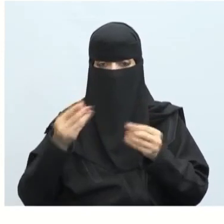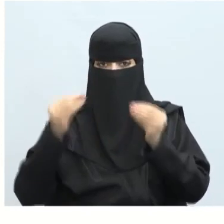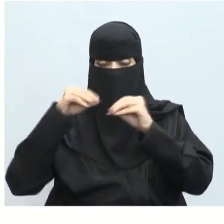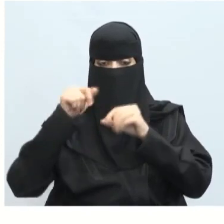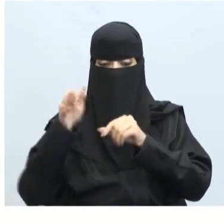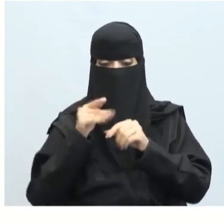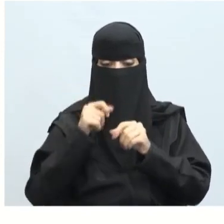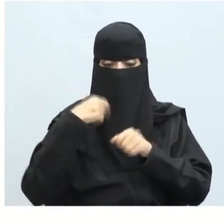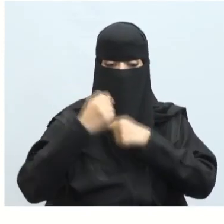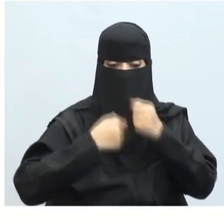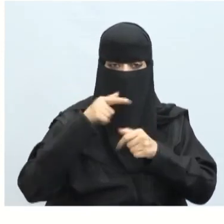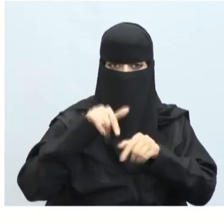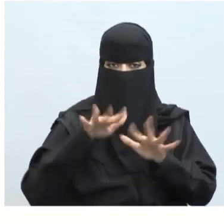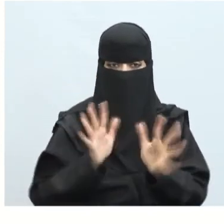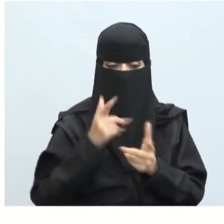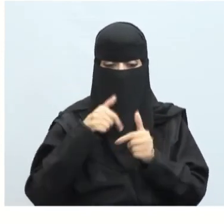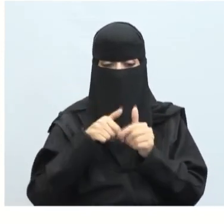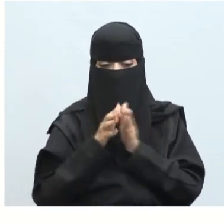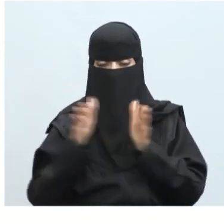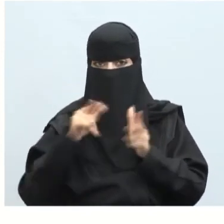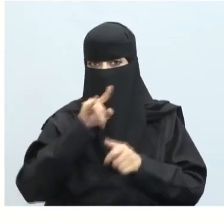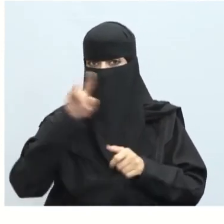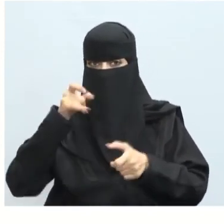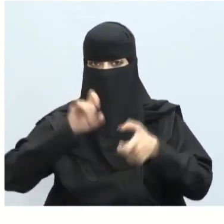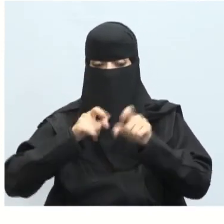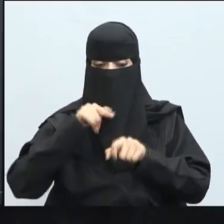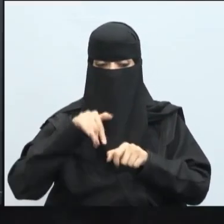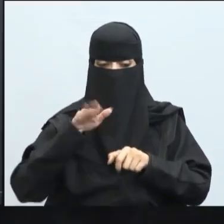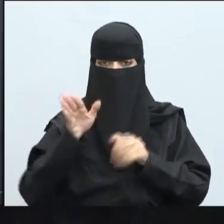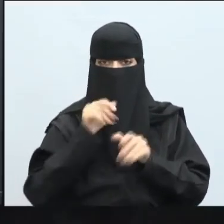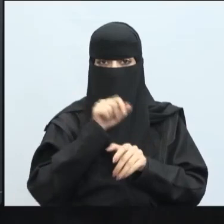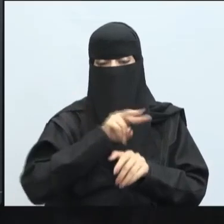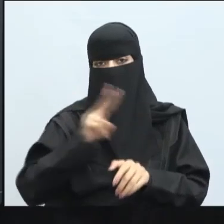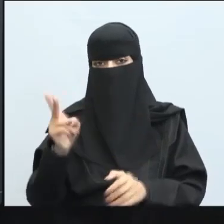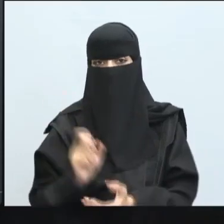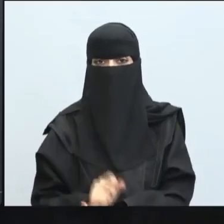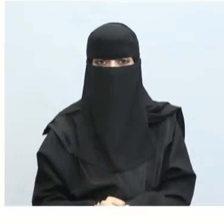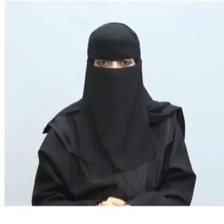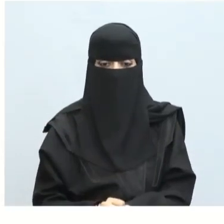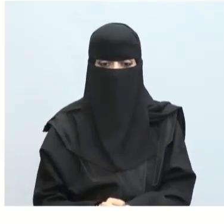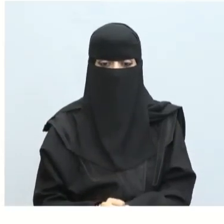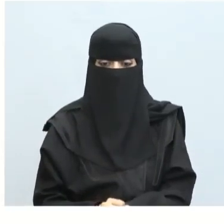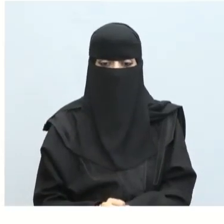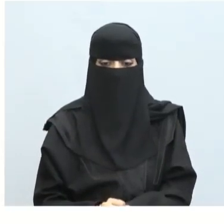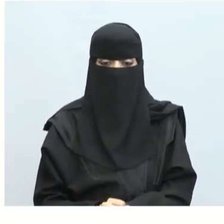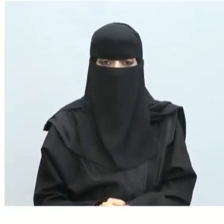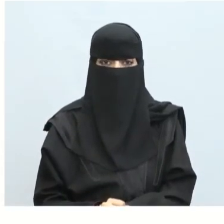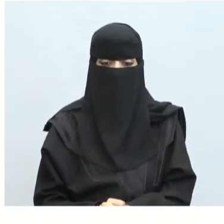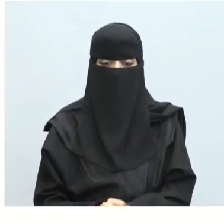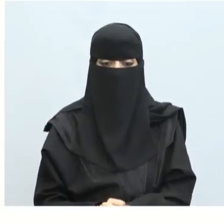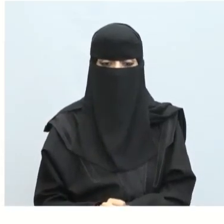المساحة ستشغل أيضاً أي مساحة لا تشغلها المكونات الأخرى